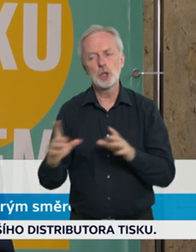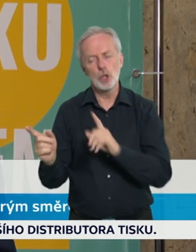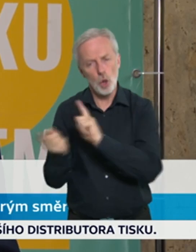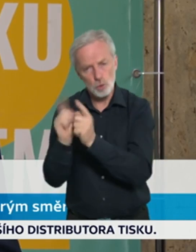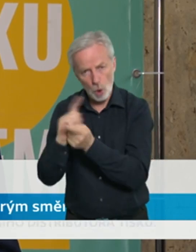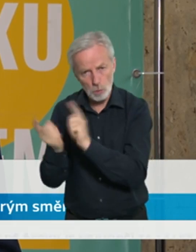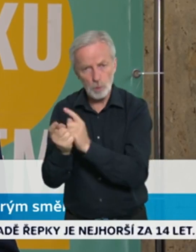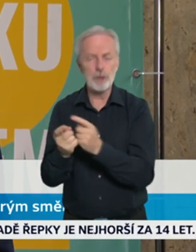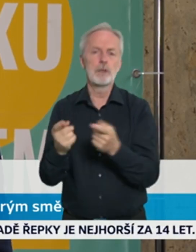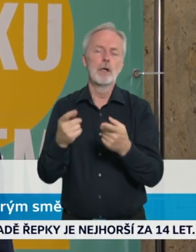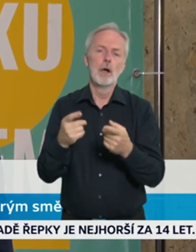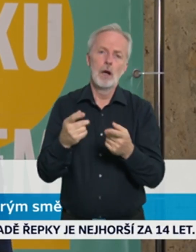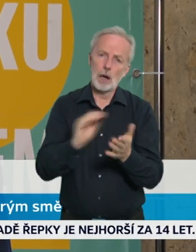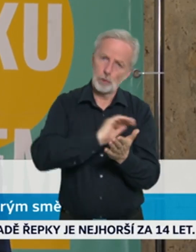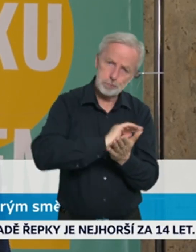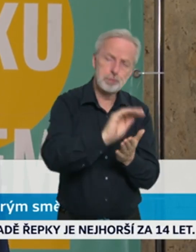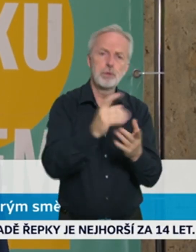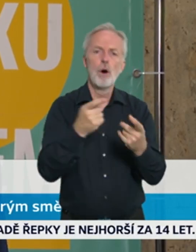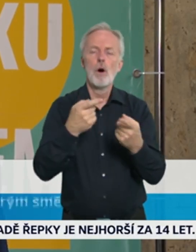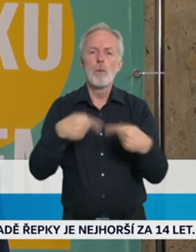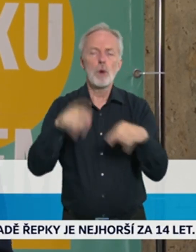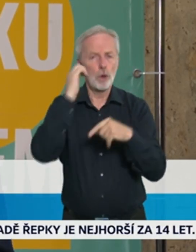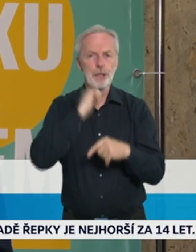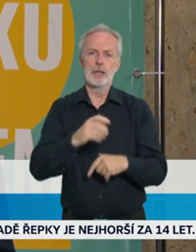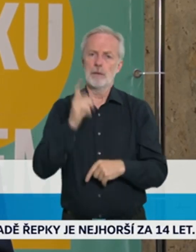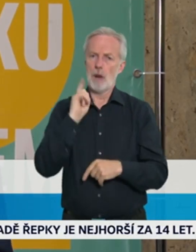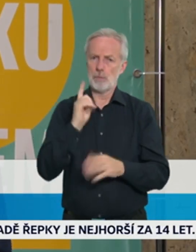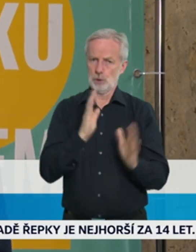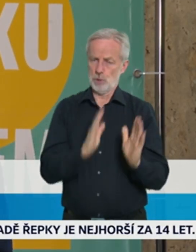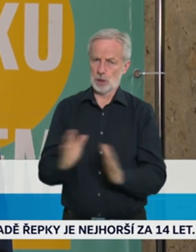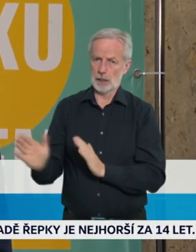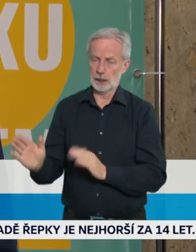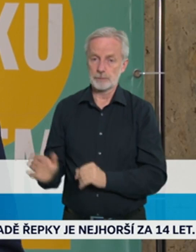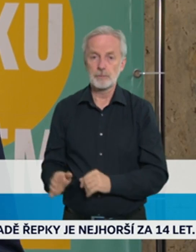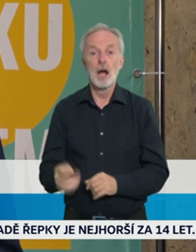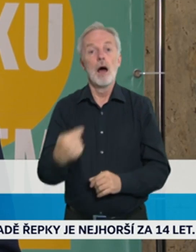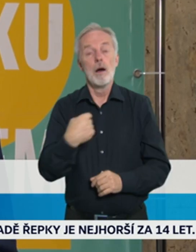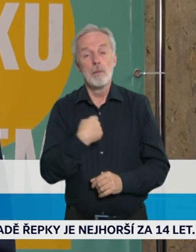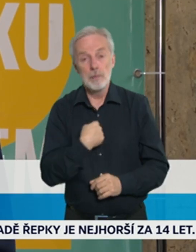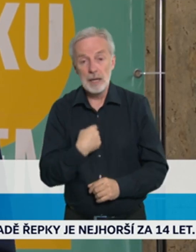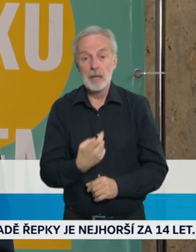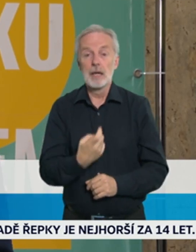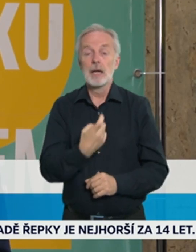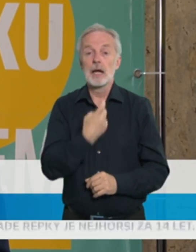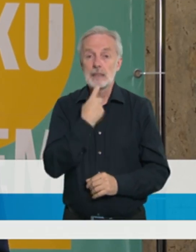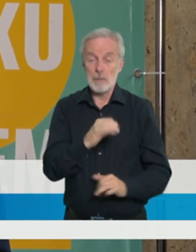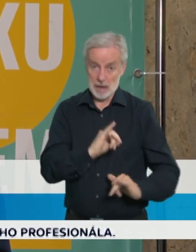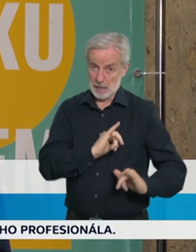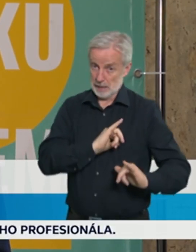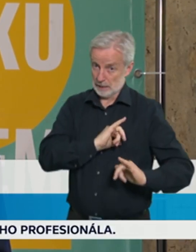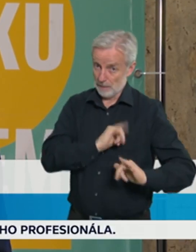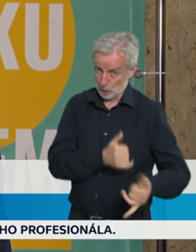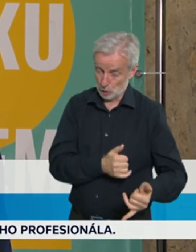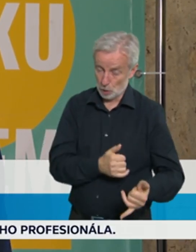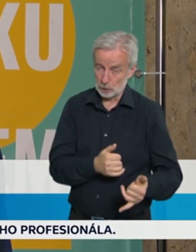veřejnosti. To, co bychom chtěli navrhnout a čekáme v tomto směru, tedy i na